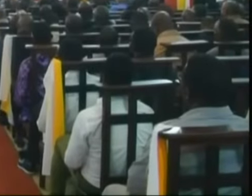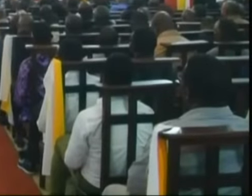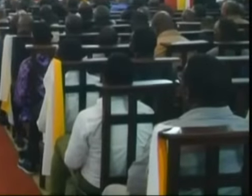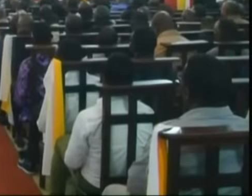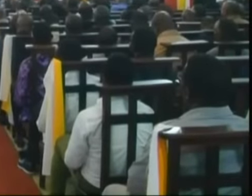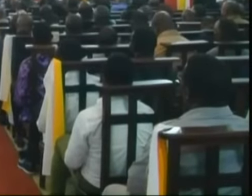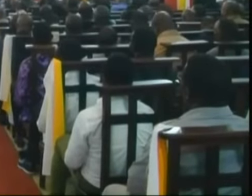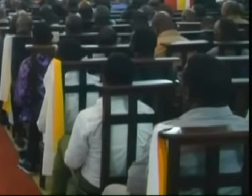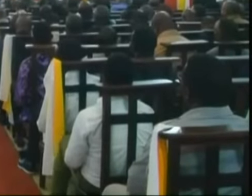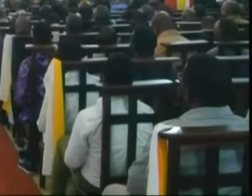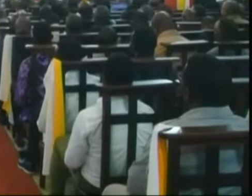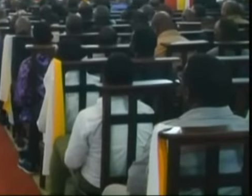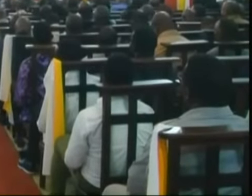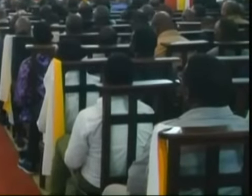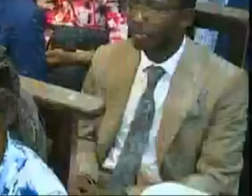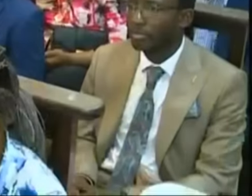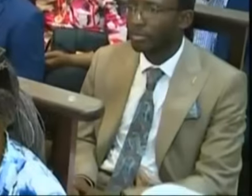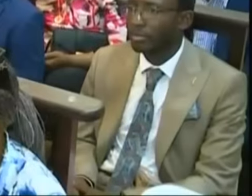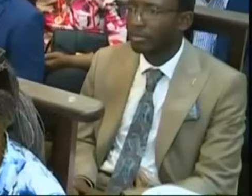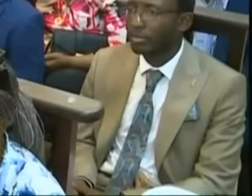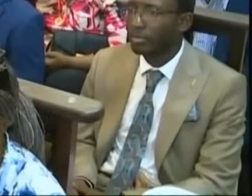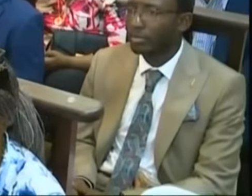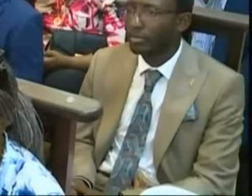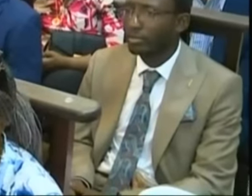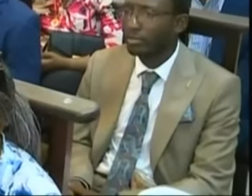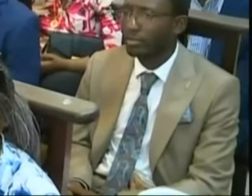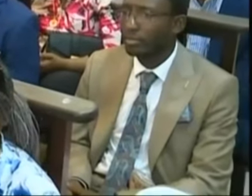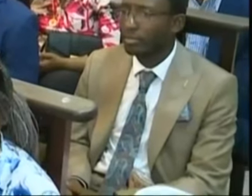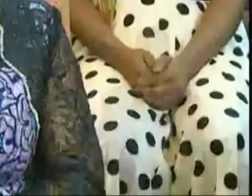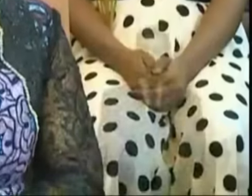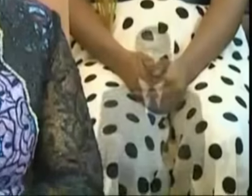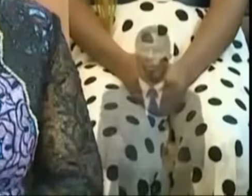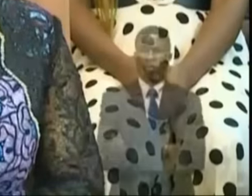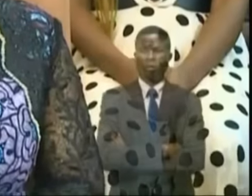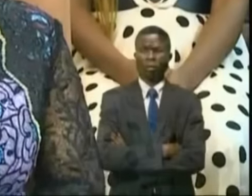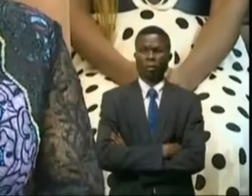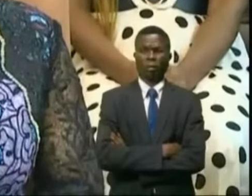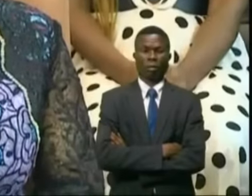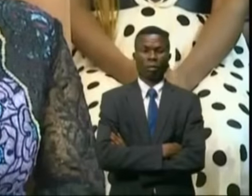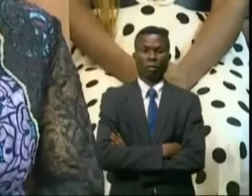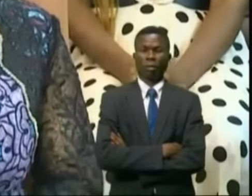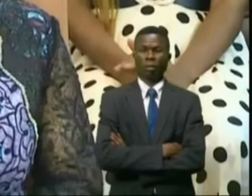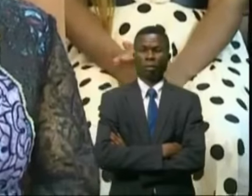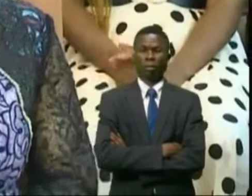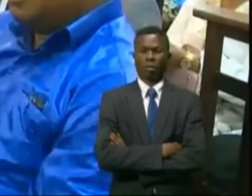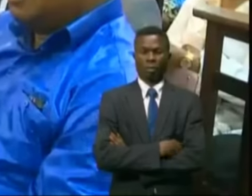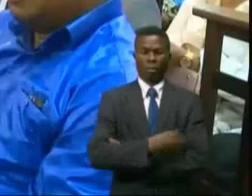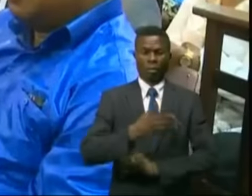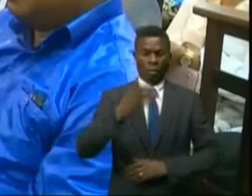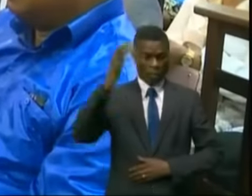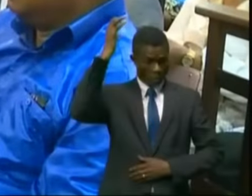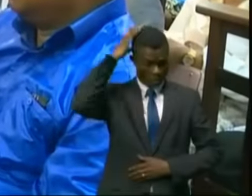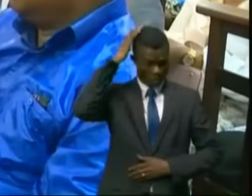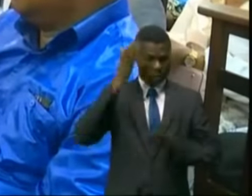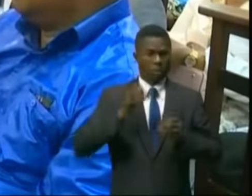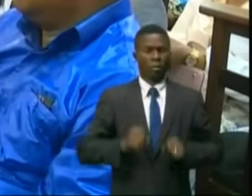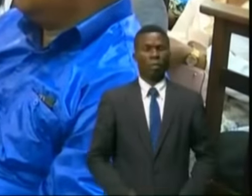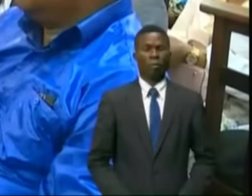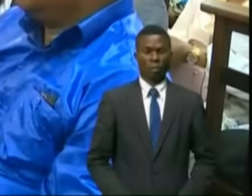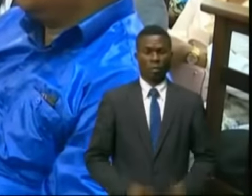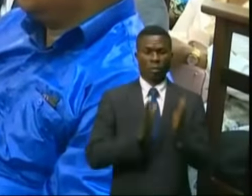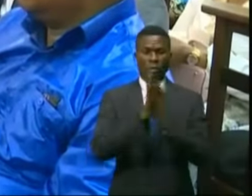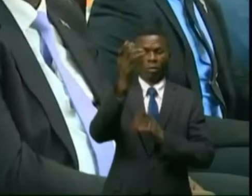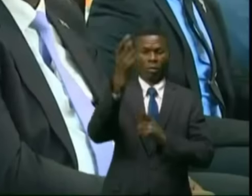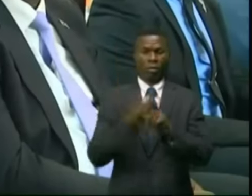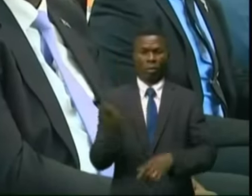chef de la maison civile du chef de l'État. Mgr Gérard Moulumba était décédé le 15 avril 2020